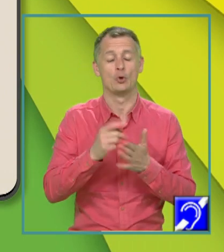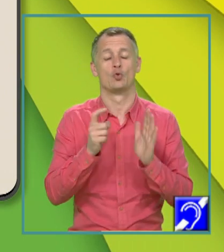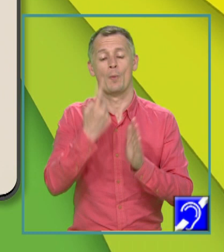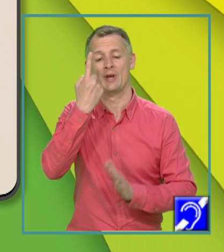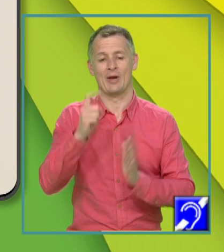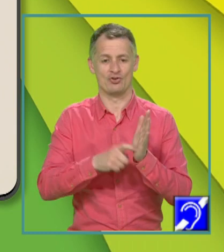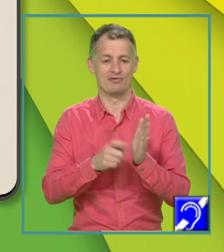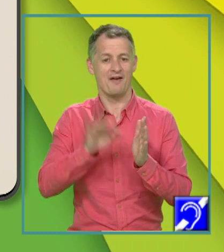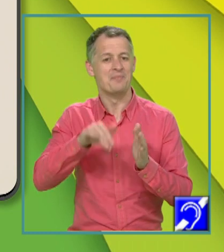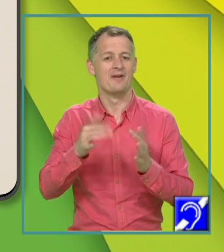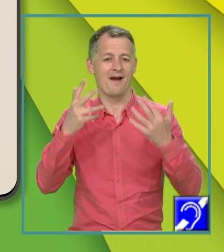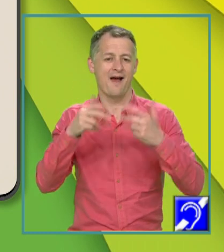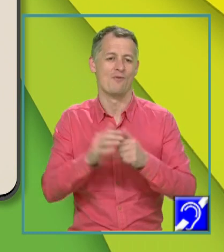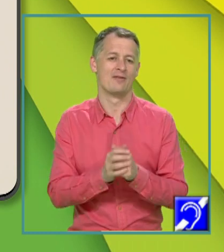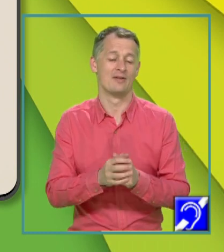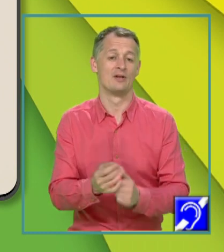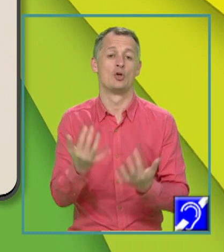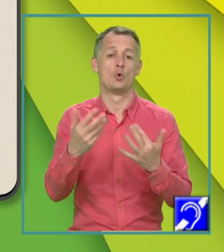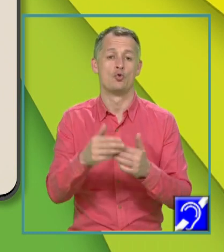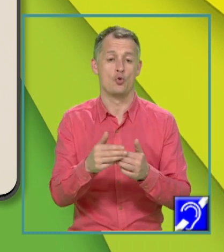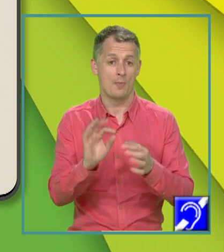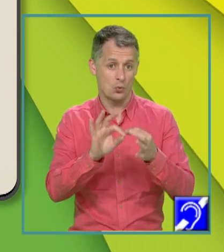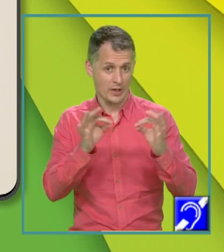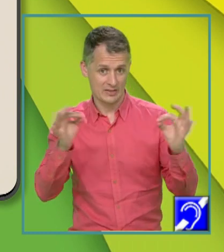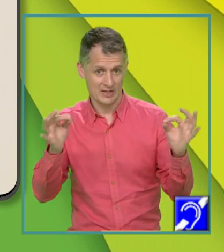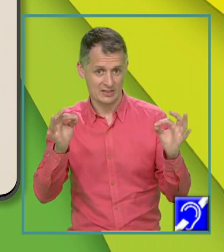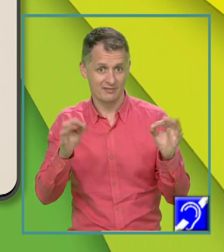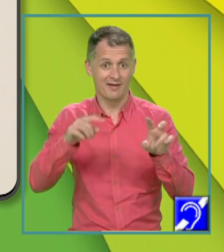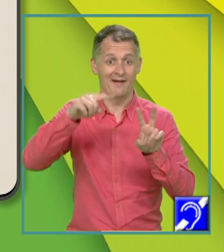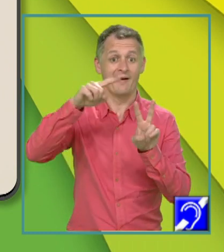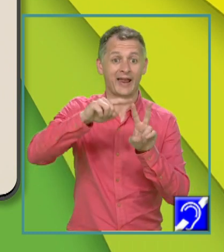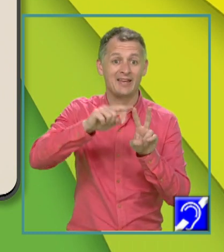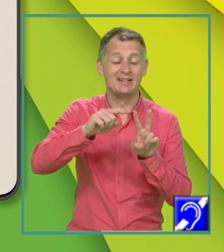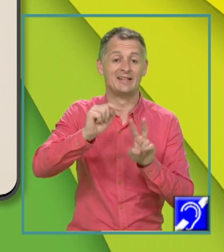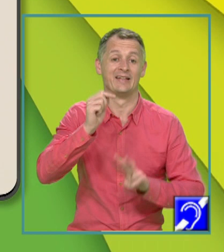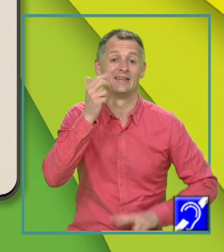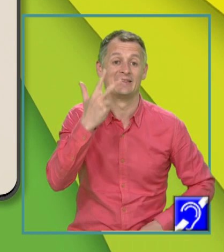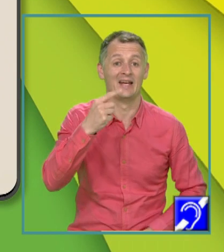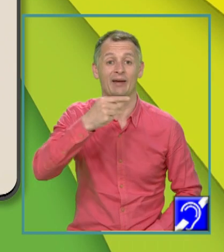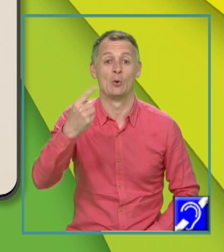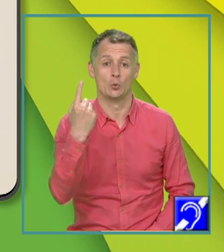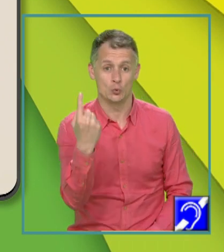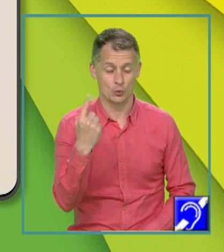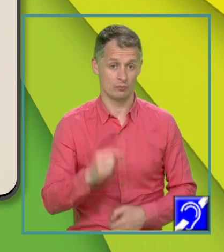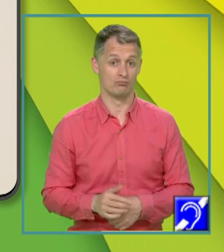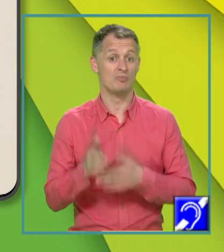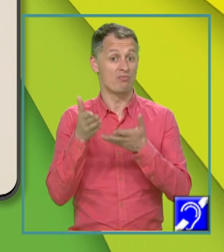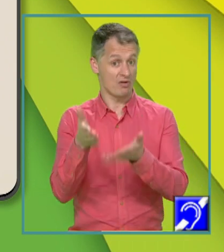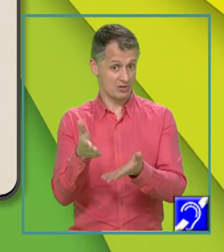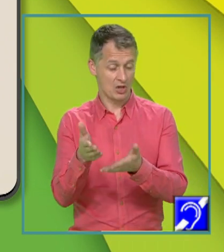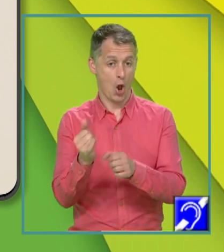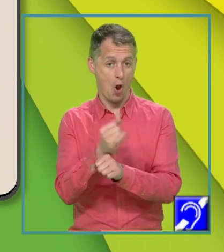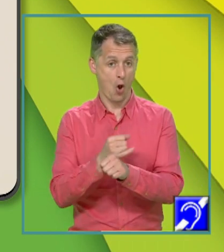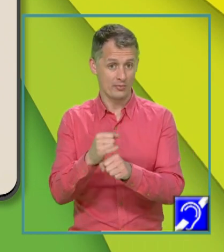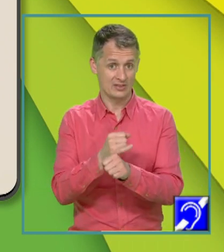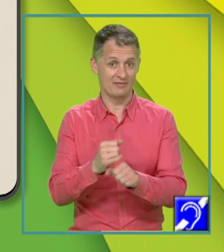calculat valoarea expresiei în radical din 3 minus 1. În acest caz observăm